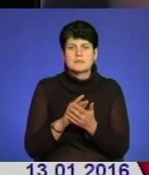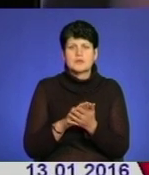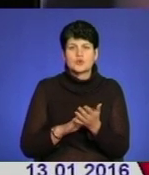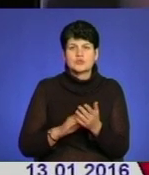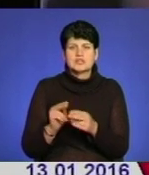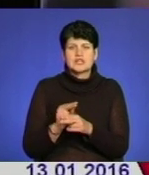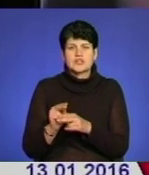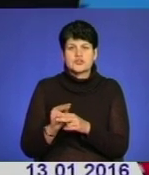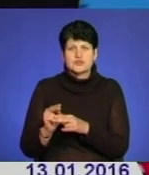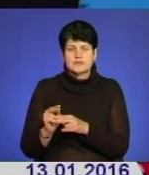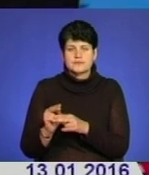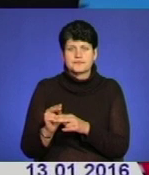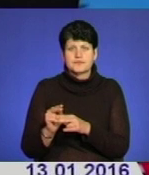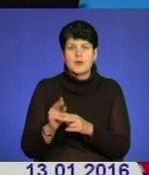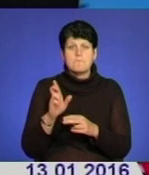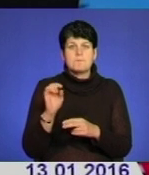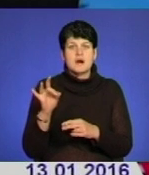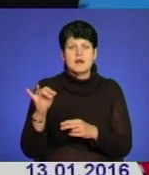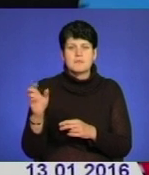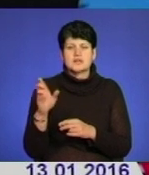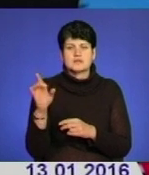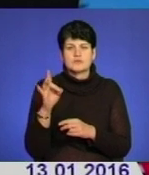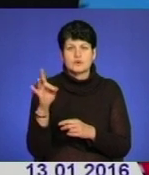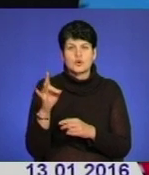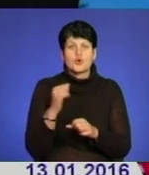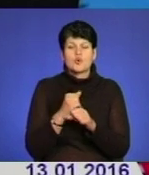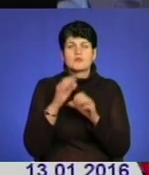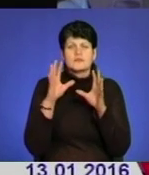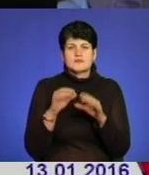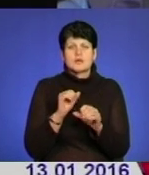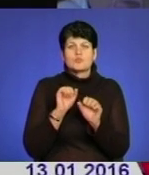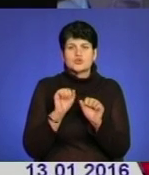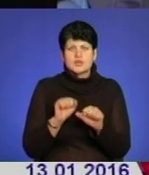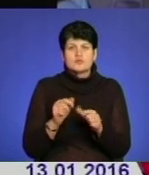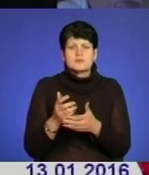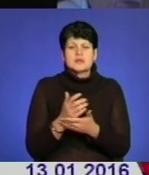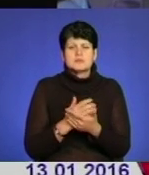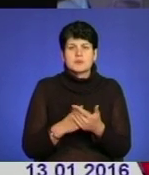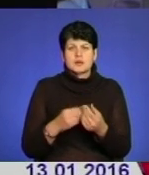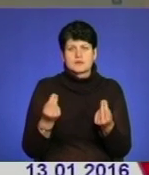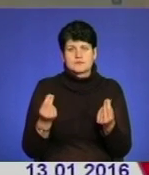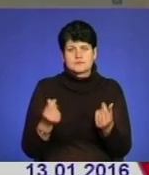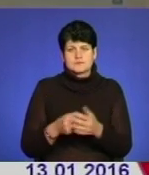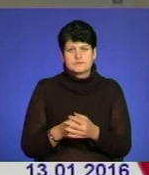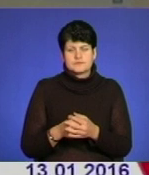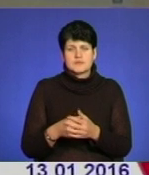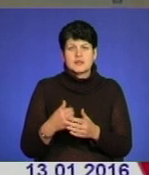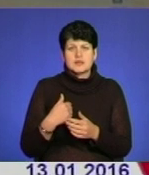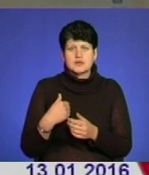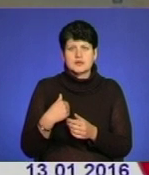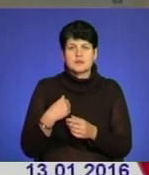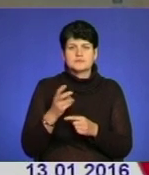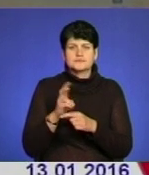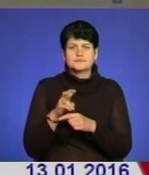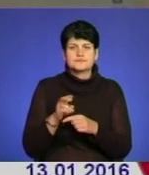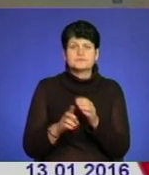А у Баранівці на Бережанщині парафіяни роблять усе можливе, щоб назбирати потрібну суму. Я парафіянка тої